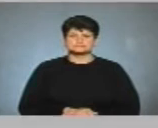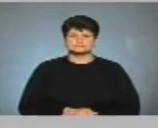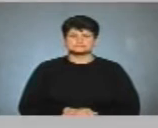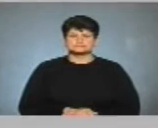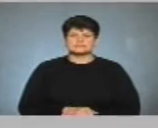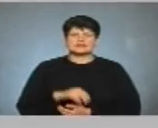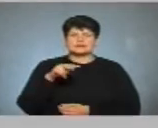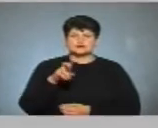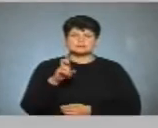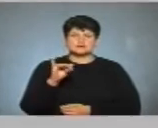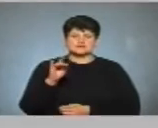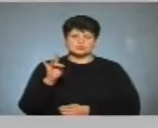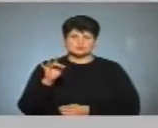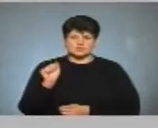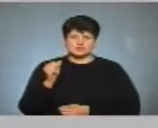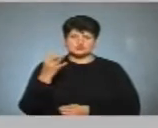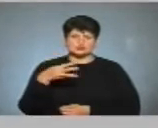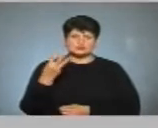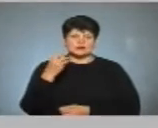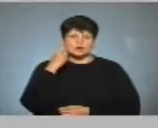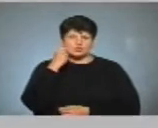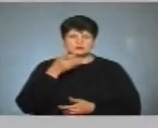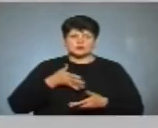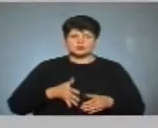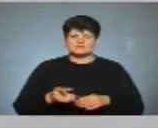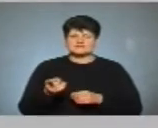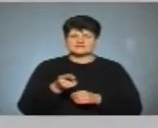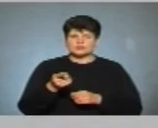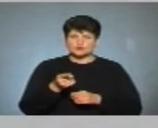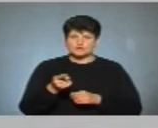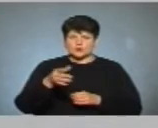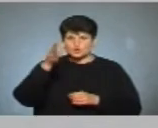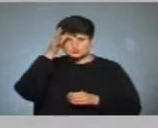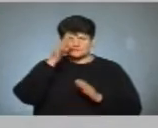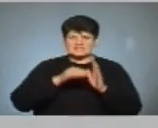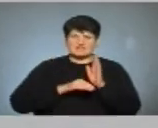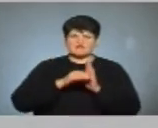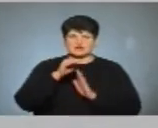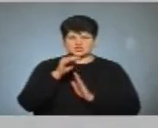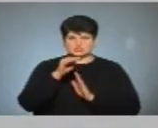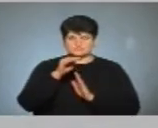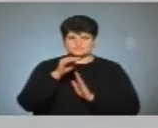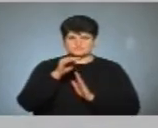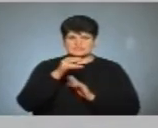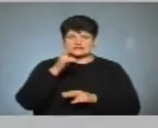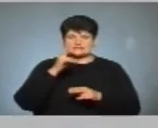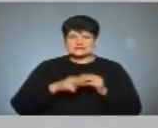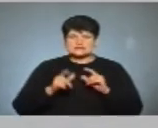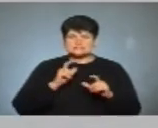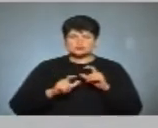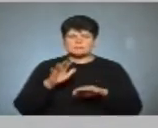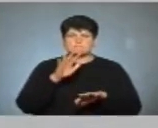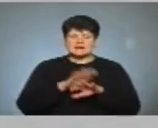Леонід Бецюра, 43 роки, народився в Тернополі. Освіта вища. Закінчив Інститут